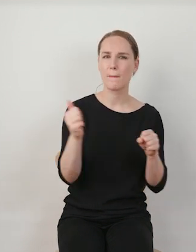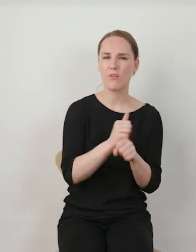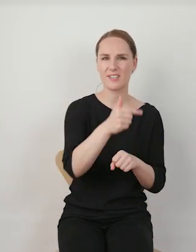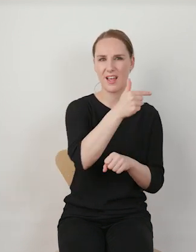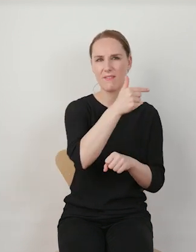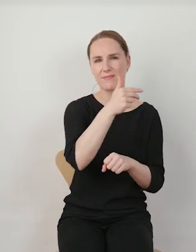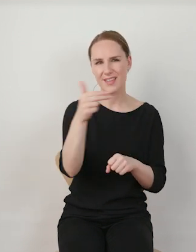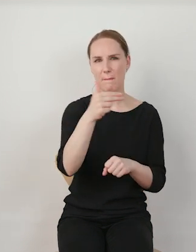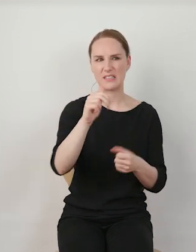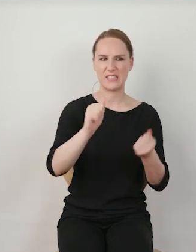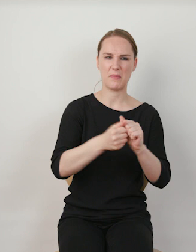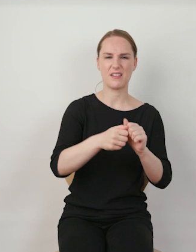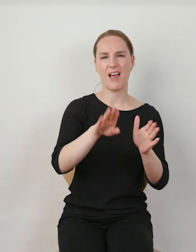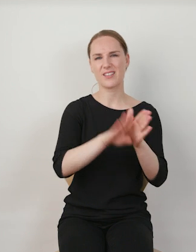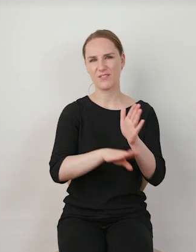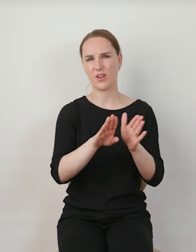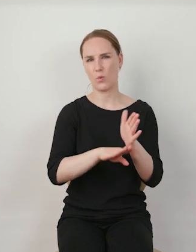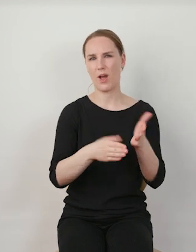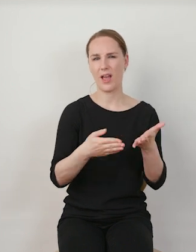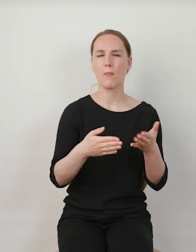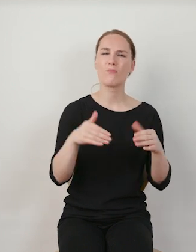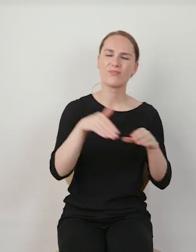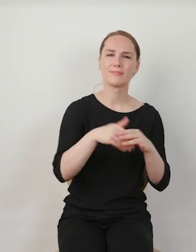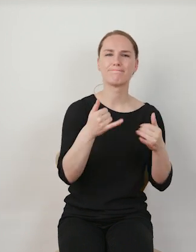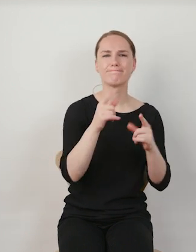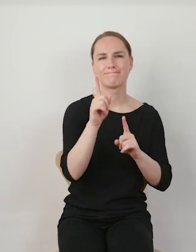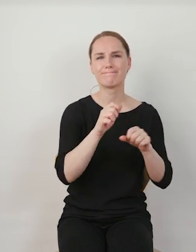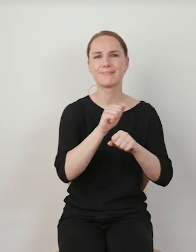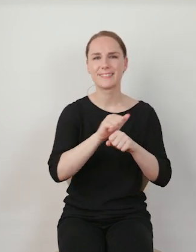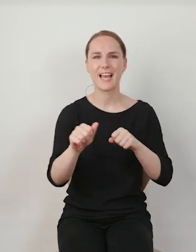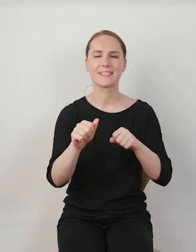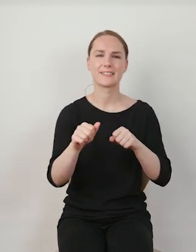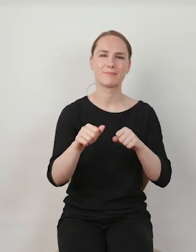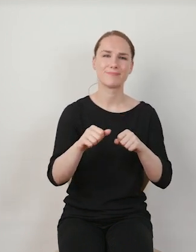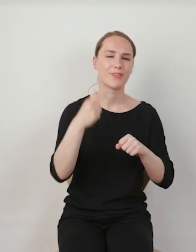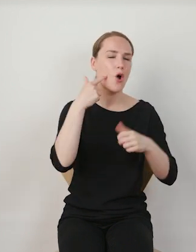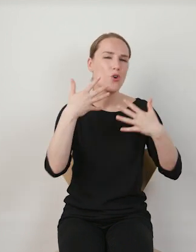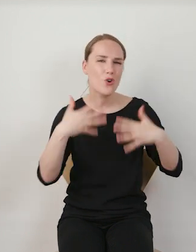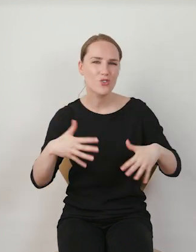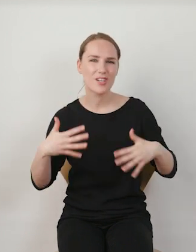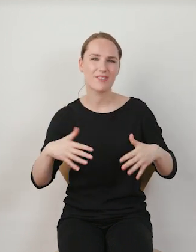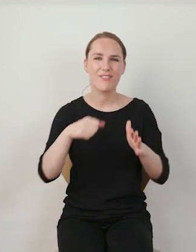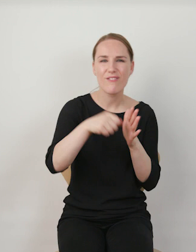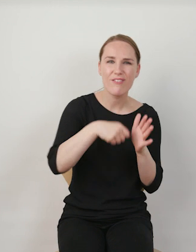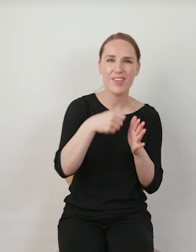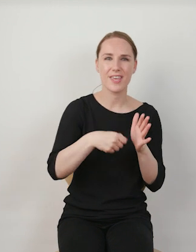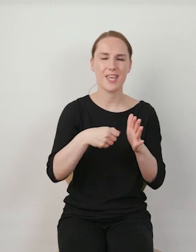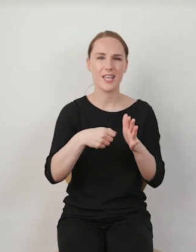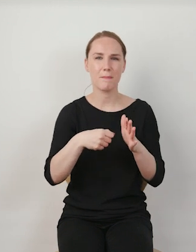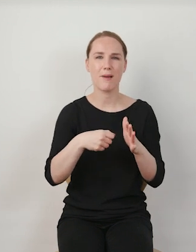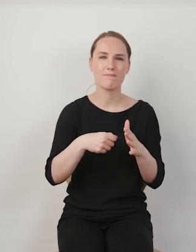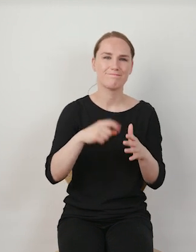tematów, bądź też infantylizacji poprzez właśnie taką często rozrywkową, satyryczną, ironiczną